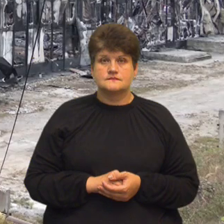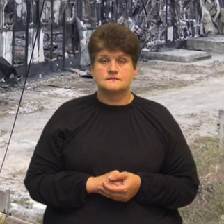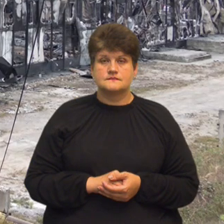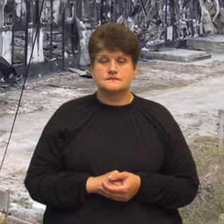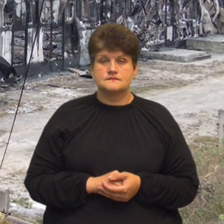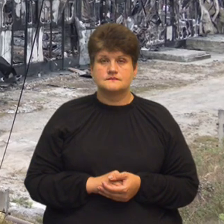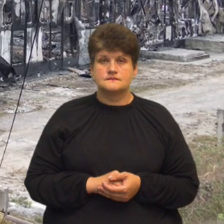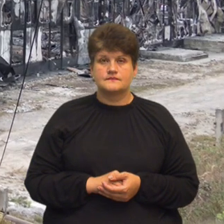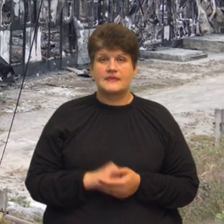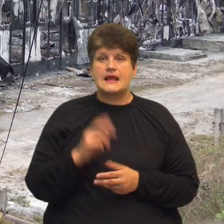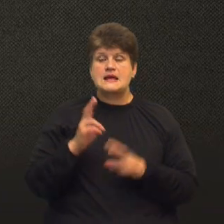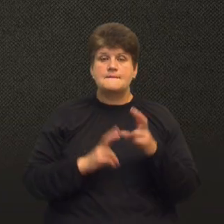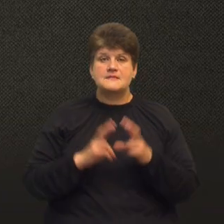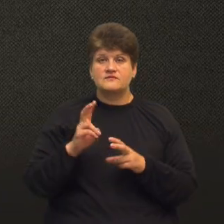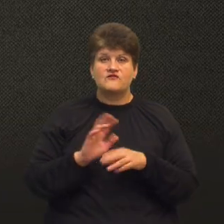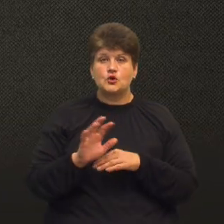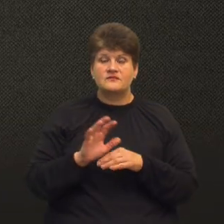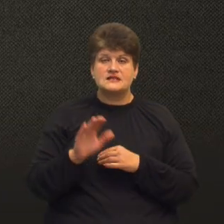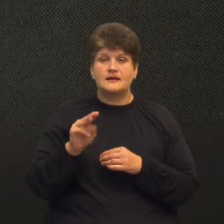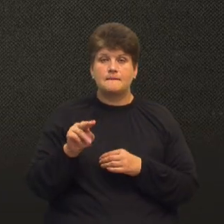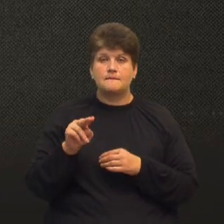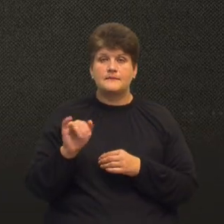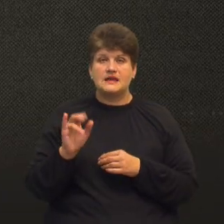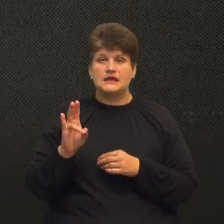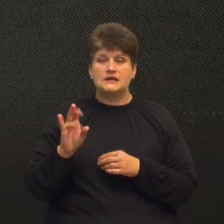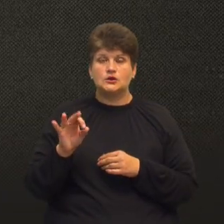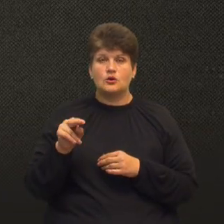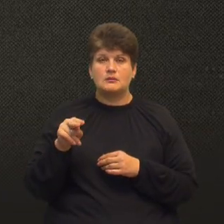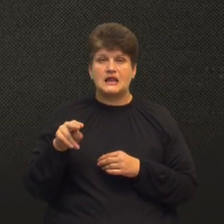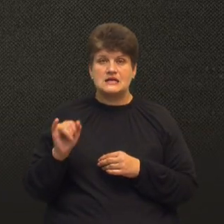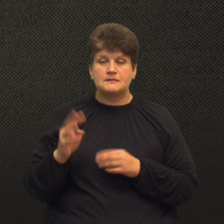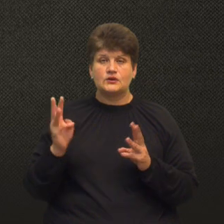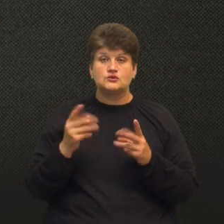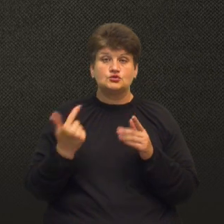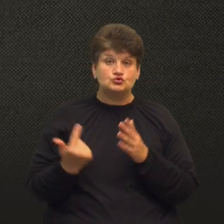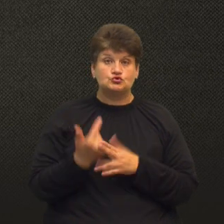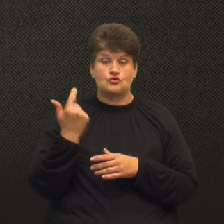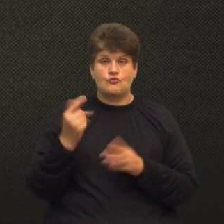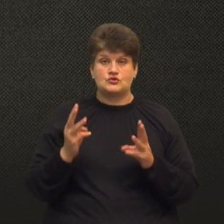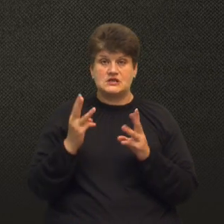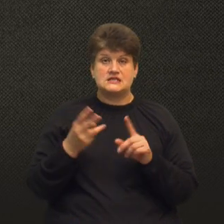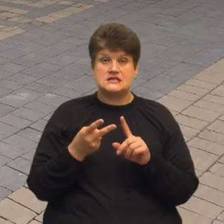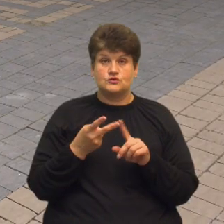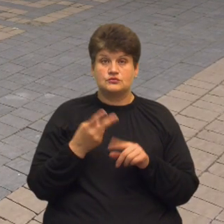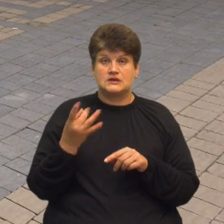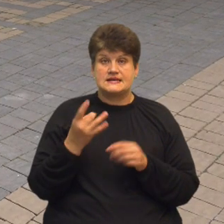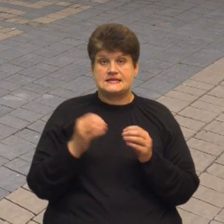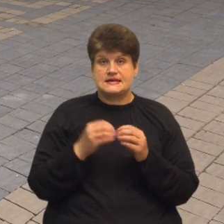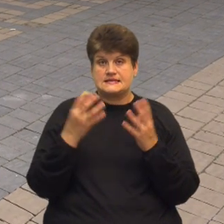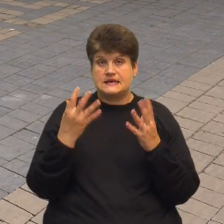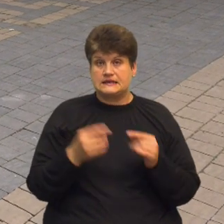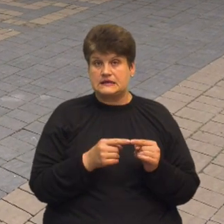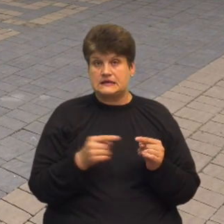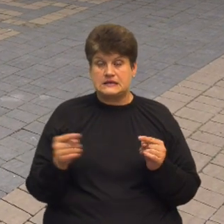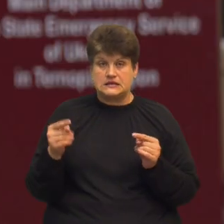На підприємстві з виробництва пінопласту на Миколинецькій знову сталася пожежа. Це вдруге за останні 10 днів. Речник пожежно